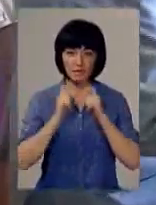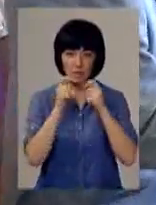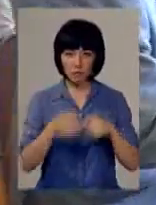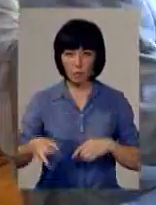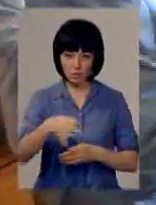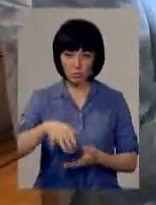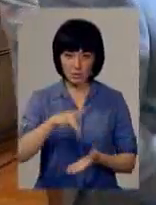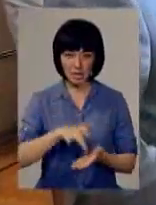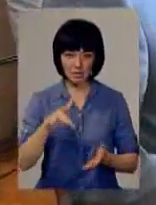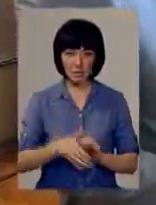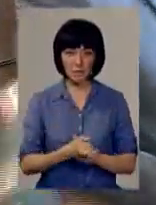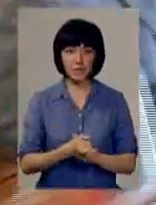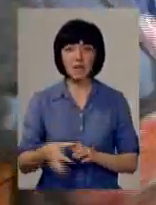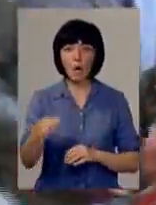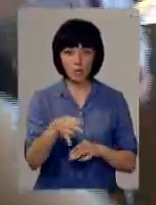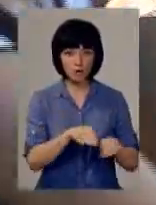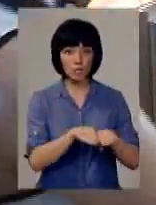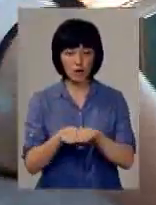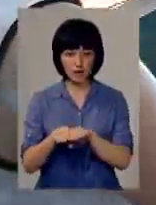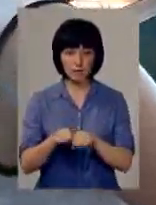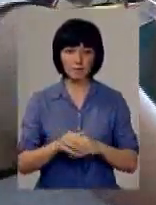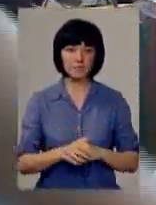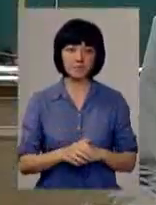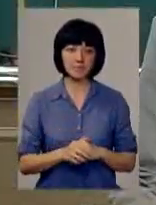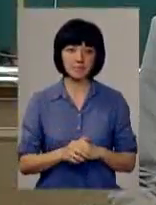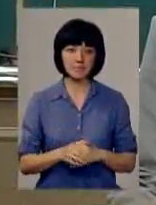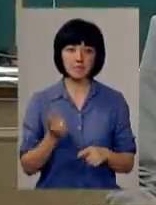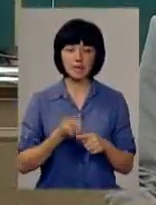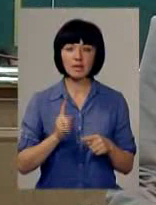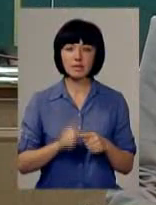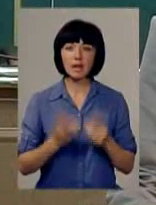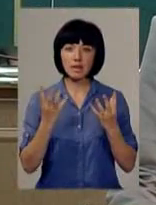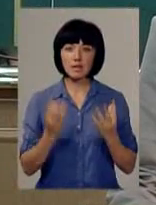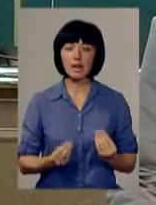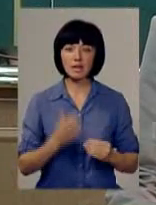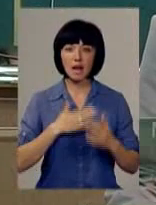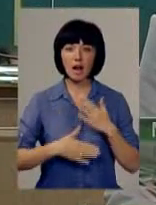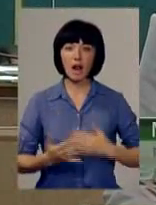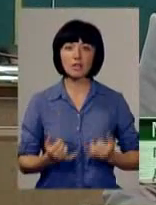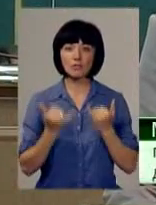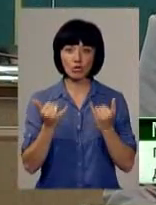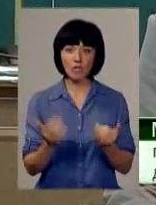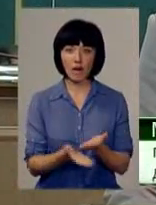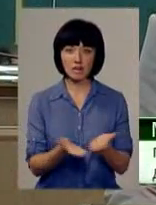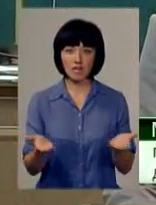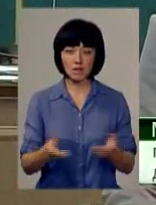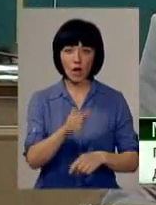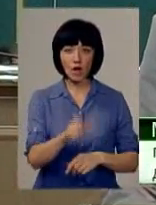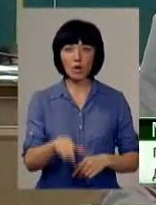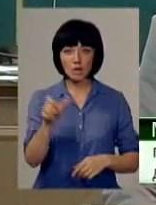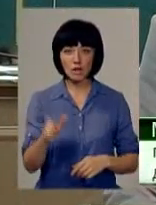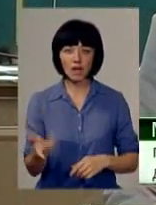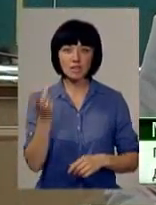і в обласному центрі, і на обласному рівні. «Цей день ми раді вшанувати вас, людей, які завжди